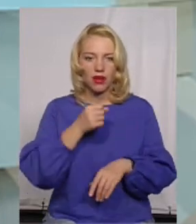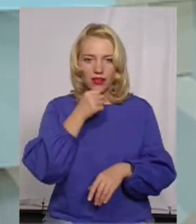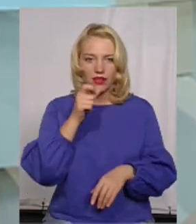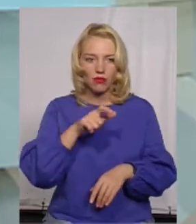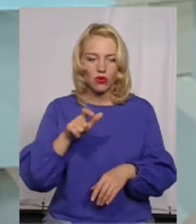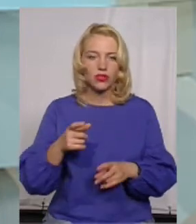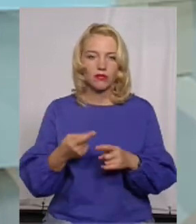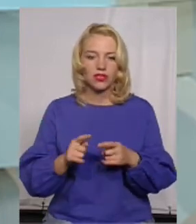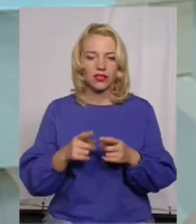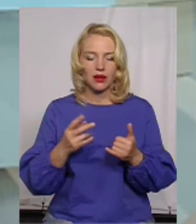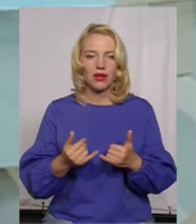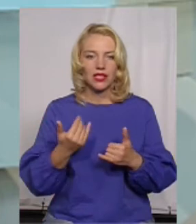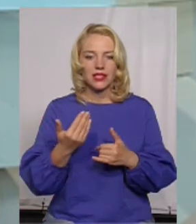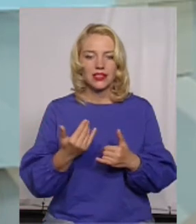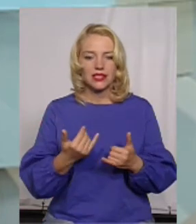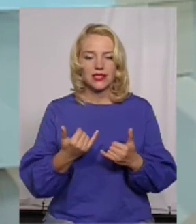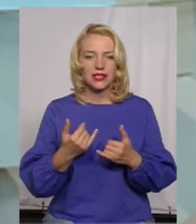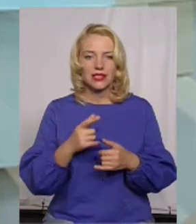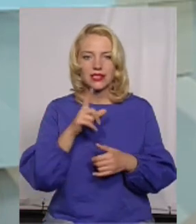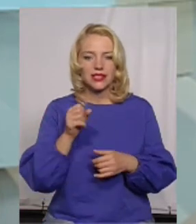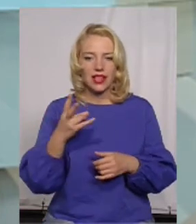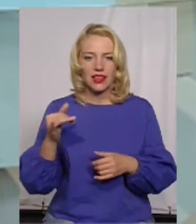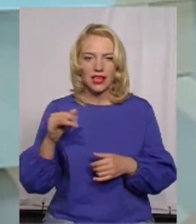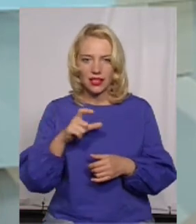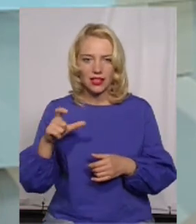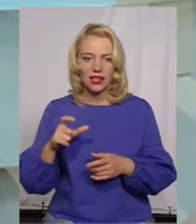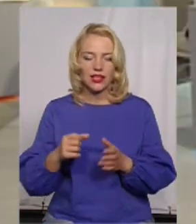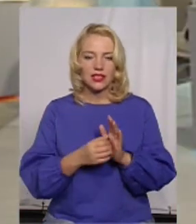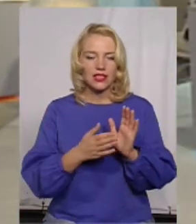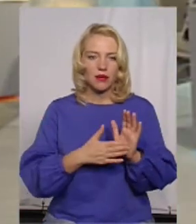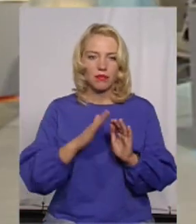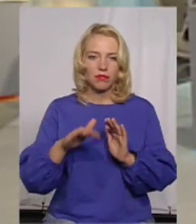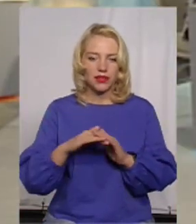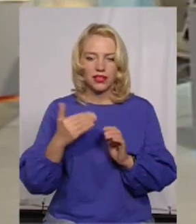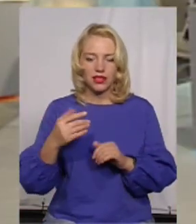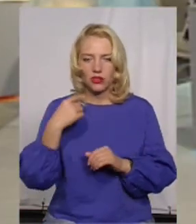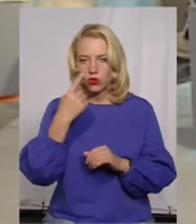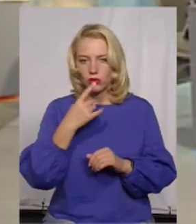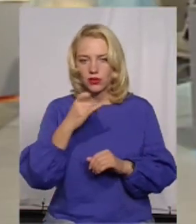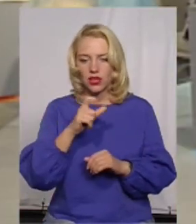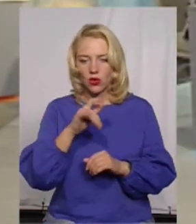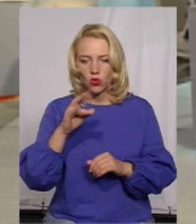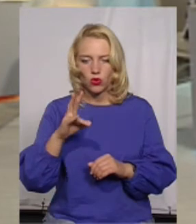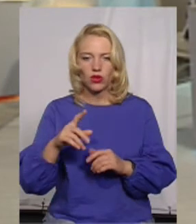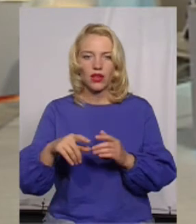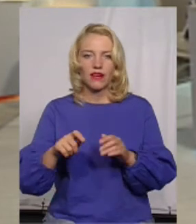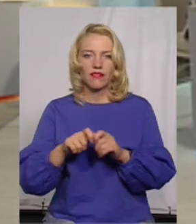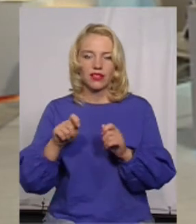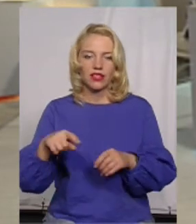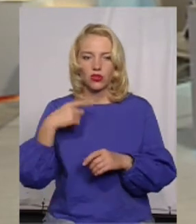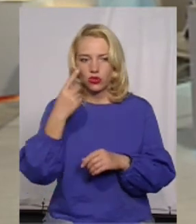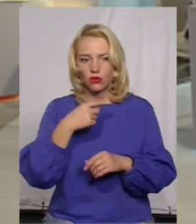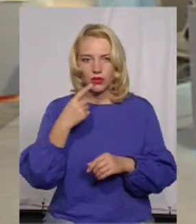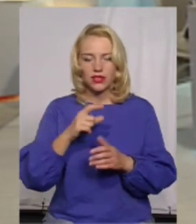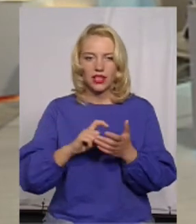людям. Це потрібно за них просто зареєструватись під їхнім особистим рахунком, відкрити їхні особистий кабінет. Особистий кабінет і все.